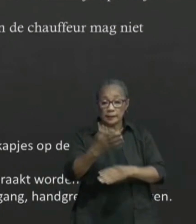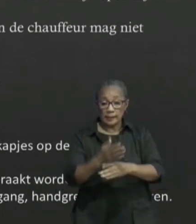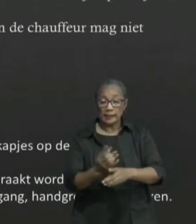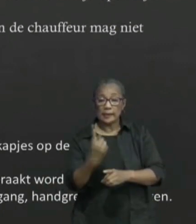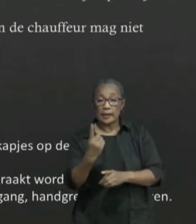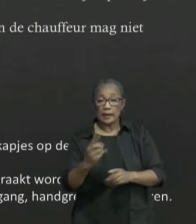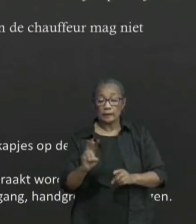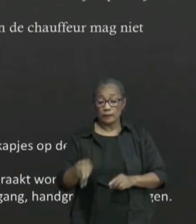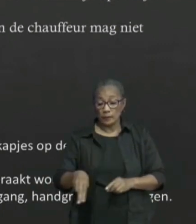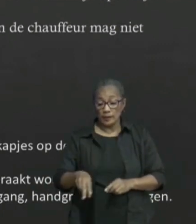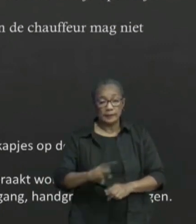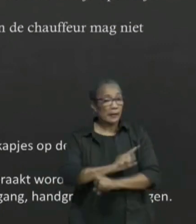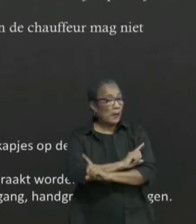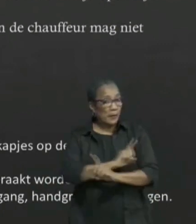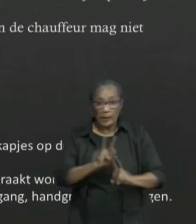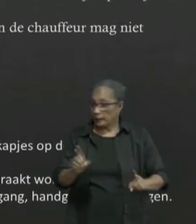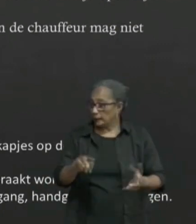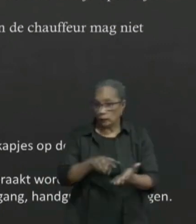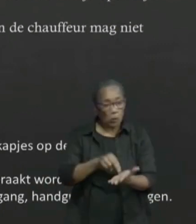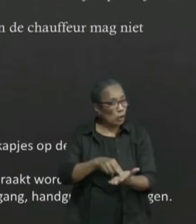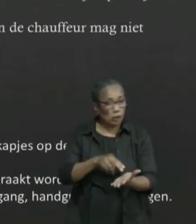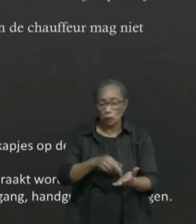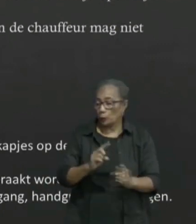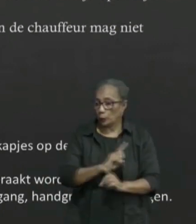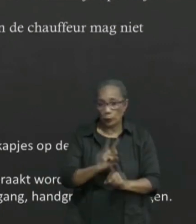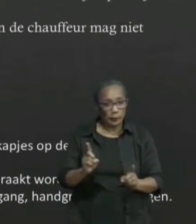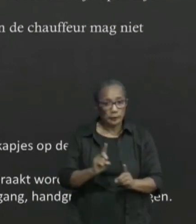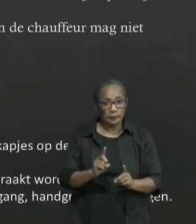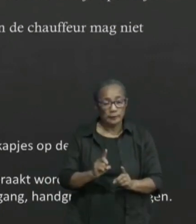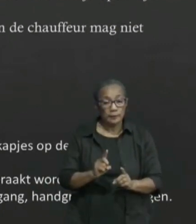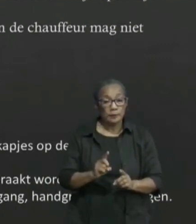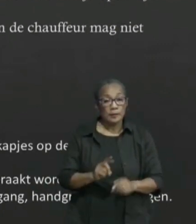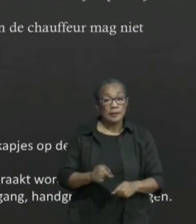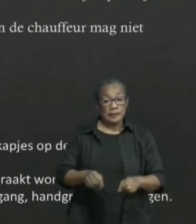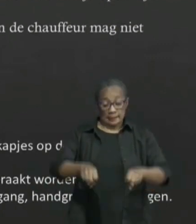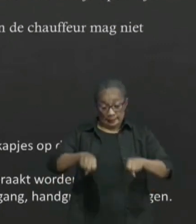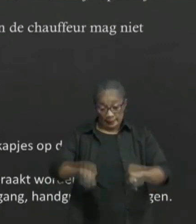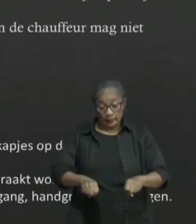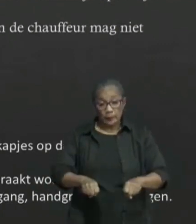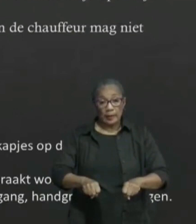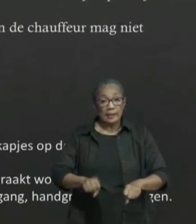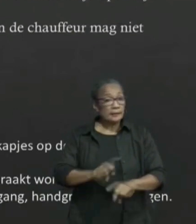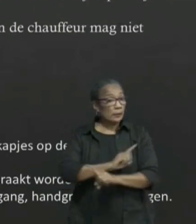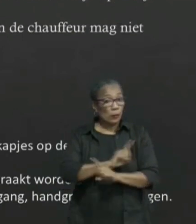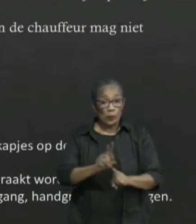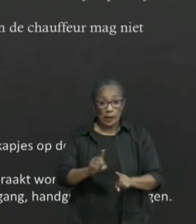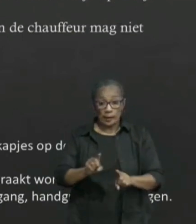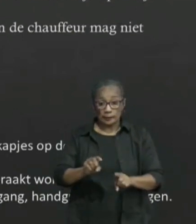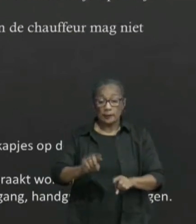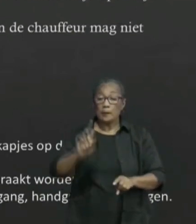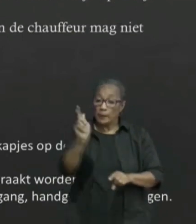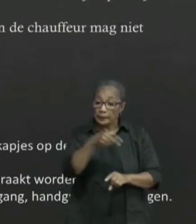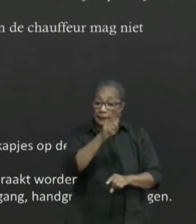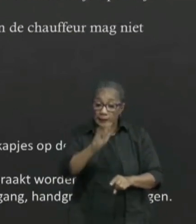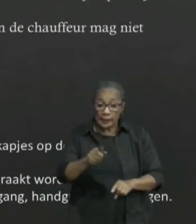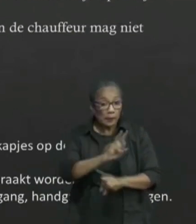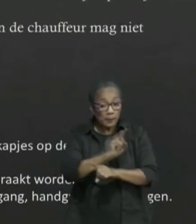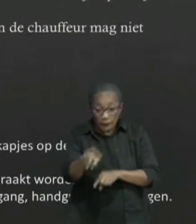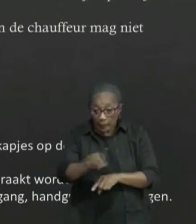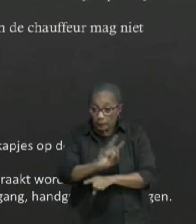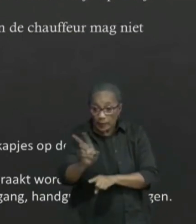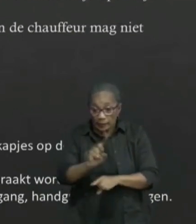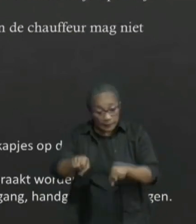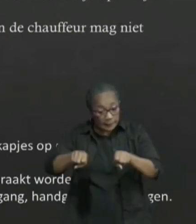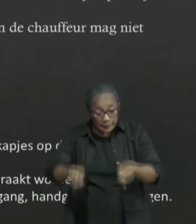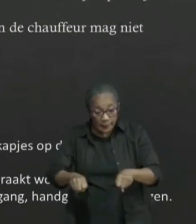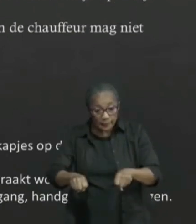chauffeur mogen niet gebruikt worden. Markeer zitplaatsen waar niet op gezeten mag worden. Scherm